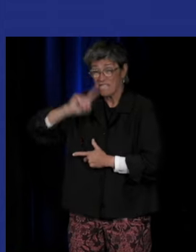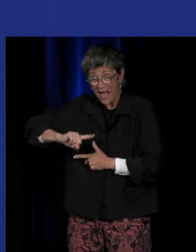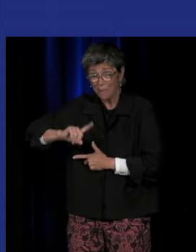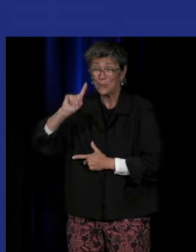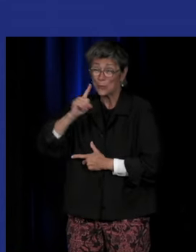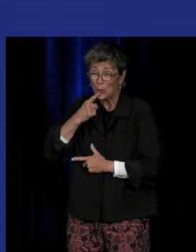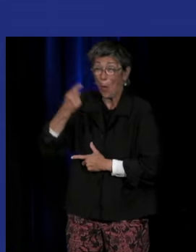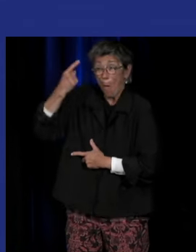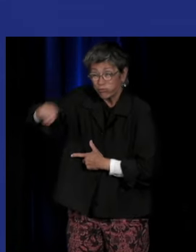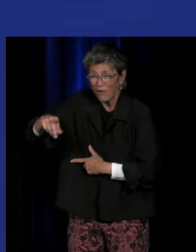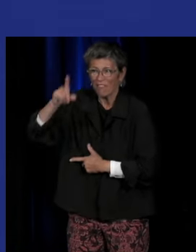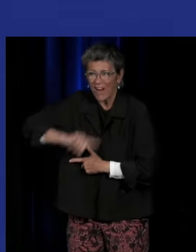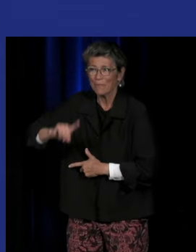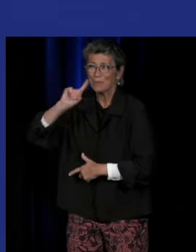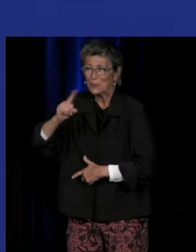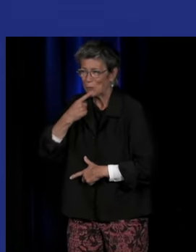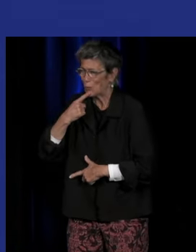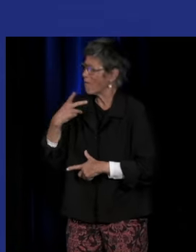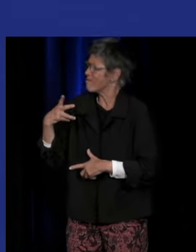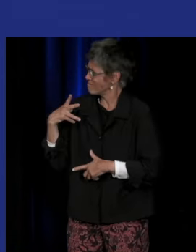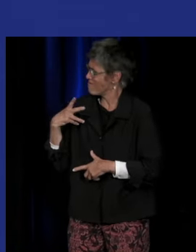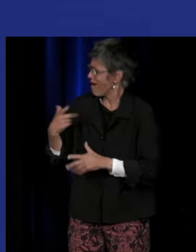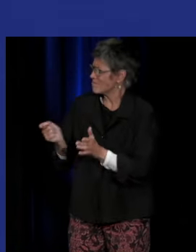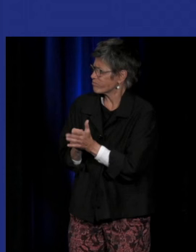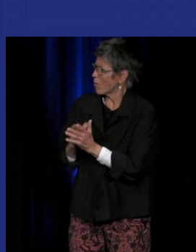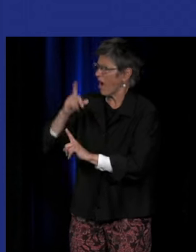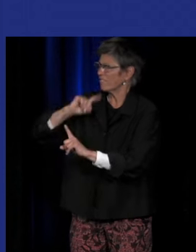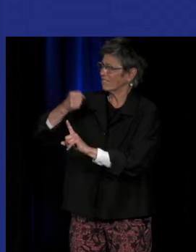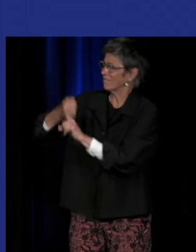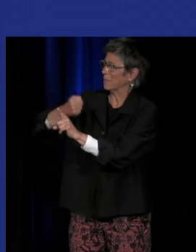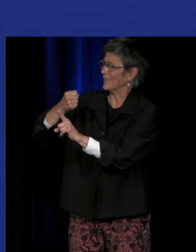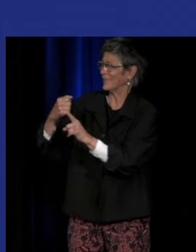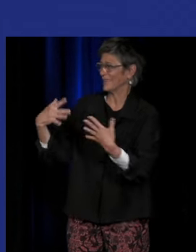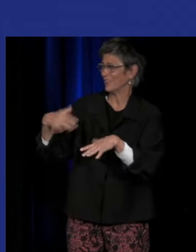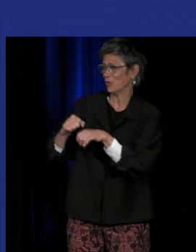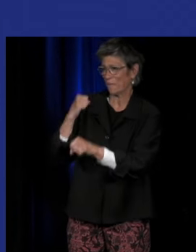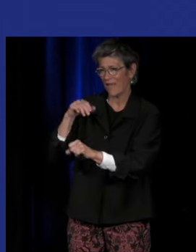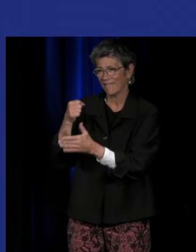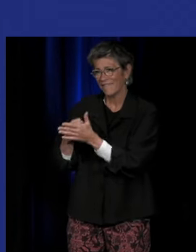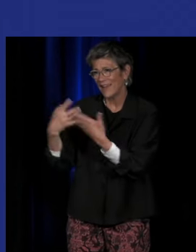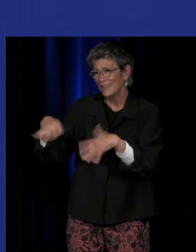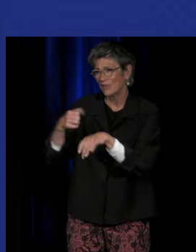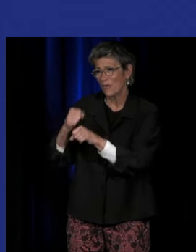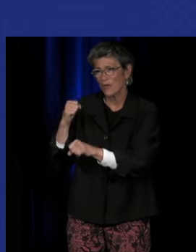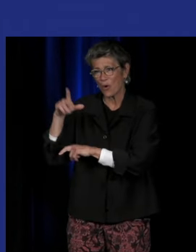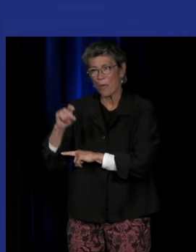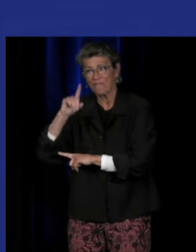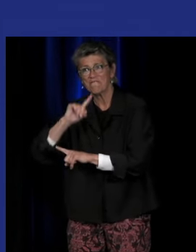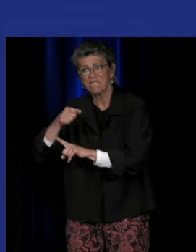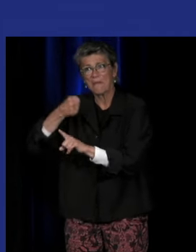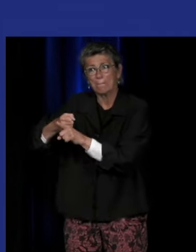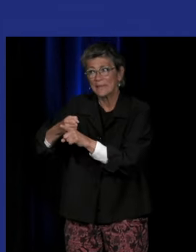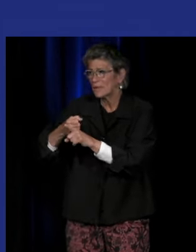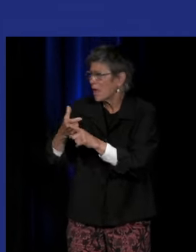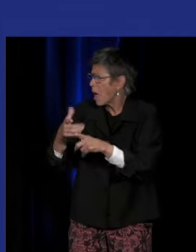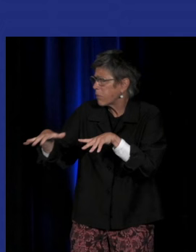pour les femmes sourdes donc il y a aussi un féminisme incipient au 19e siècle et à la fin du 19e siècle par les femmes donc tous